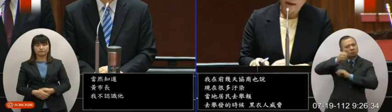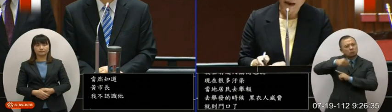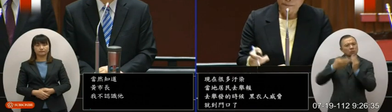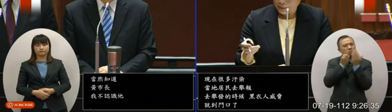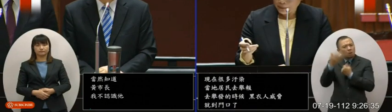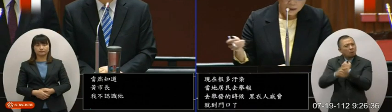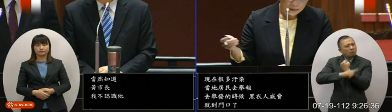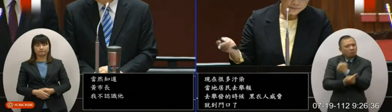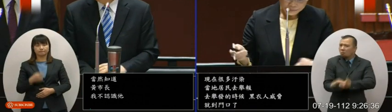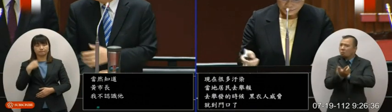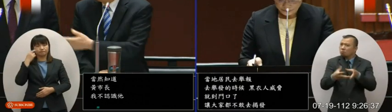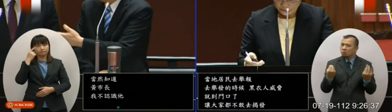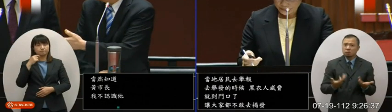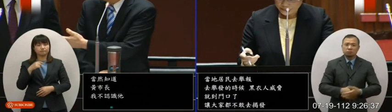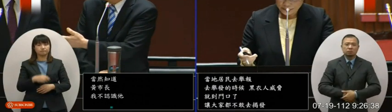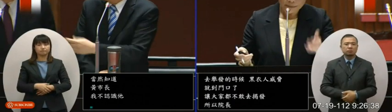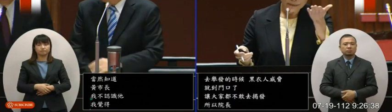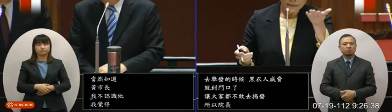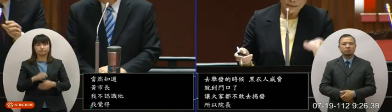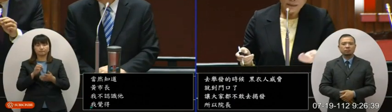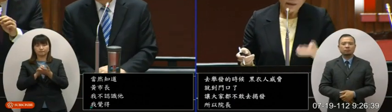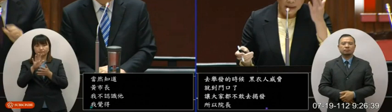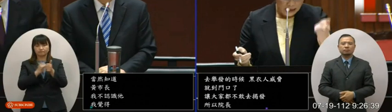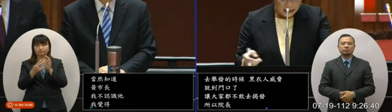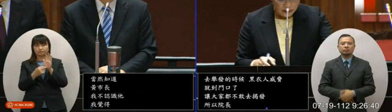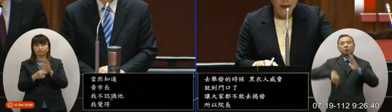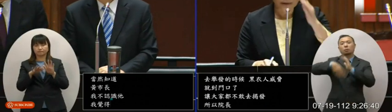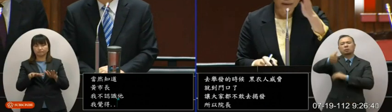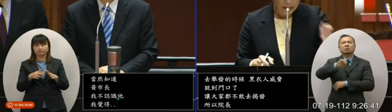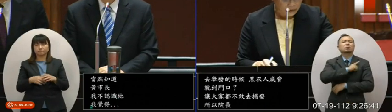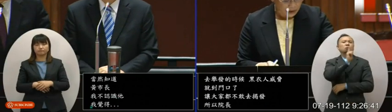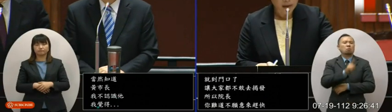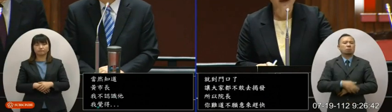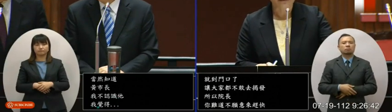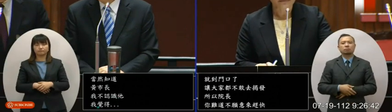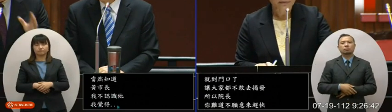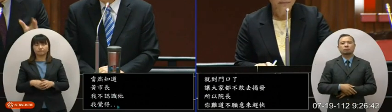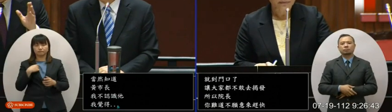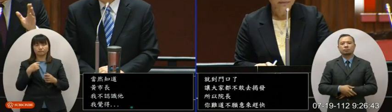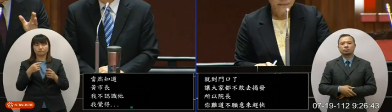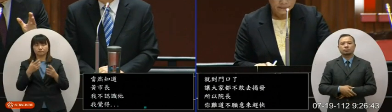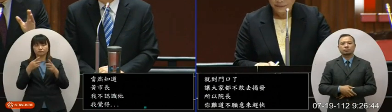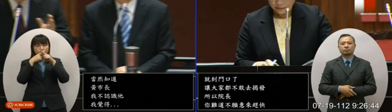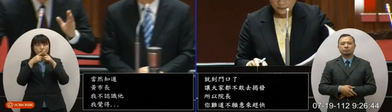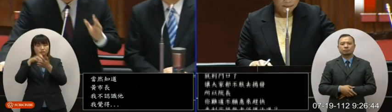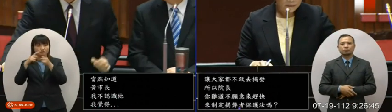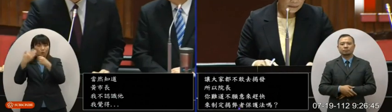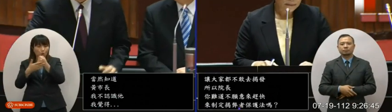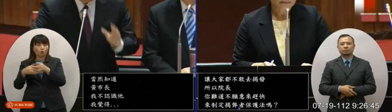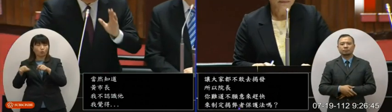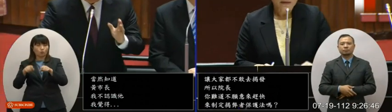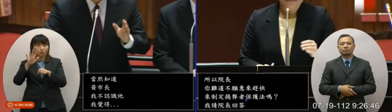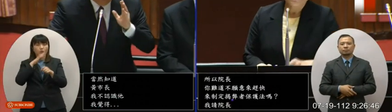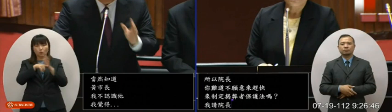者保护法吗我觉得这一个那跟委员说明一下请院长说我们还是有秘密证人的保护